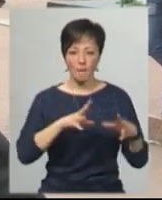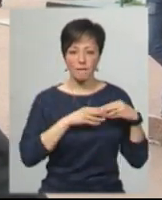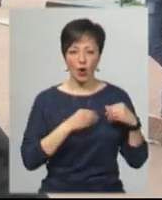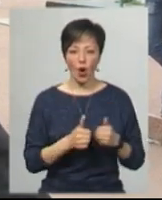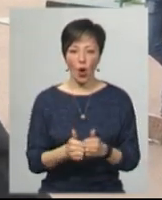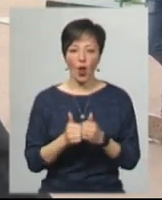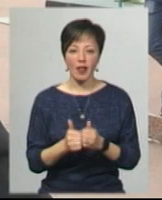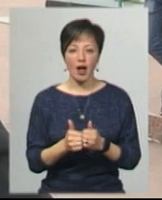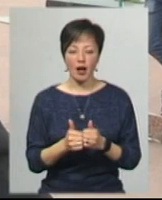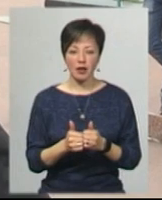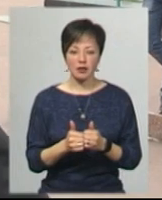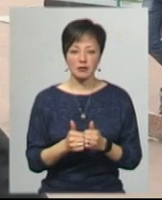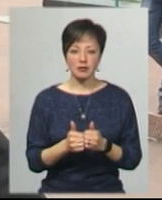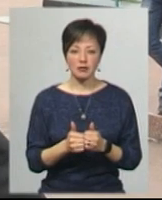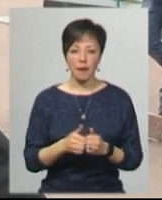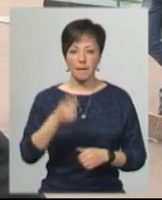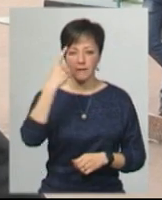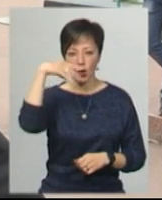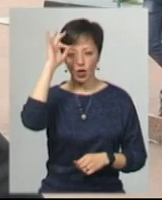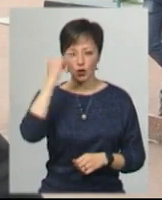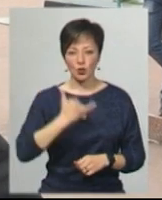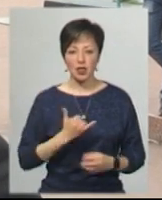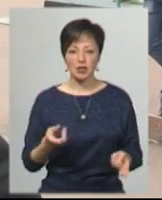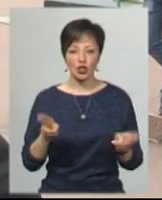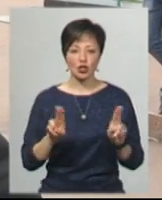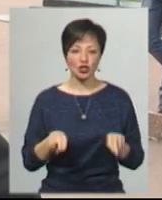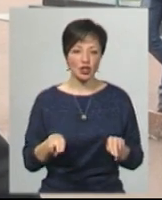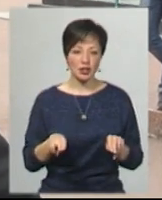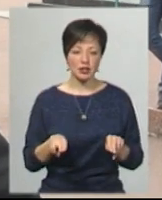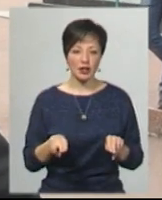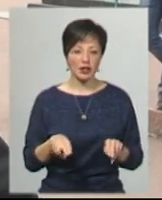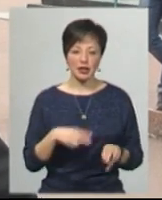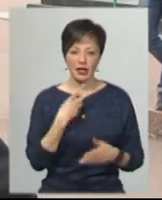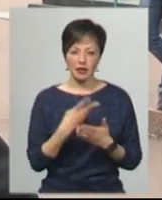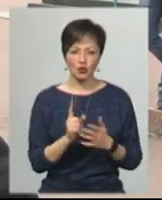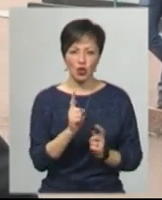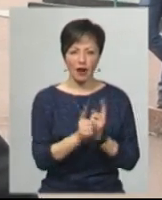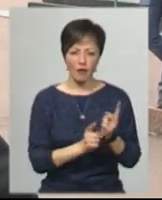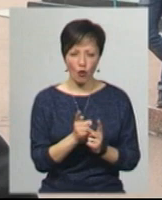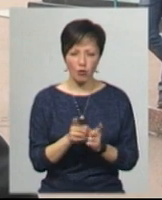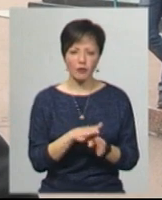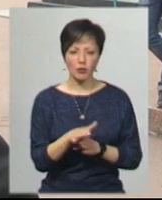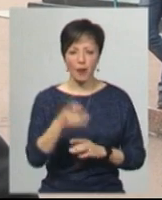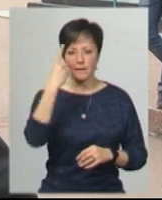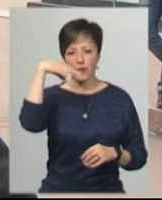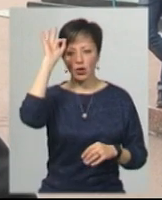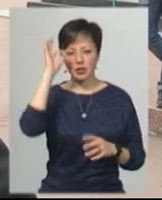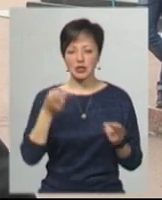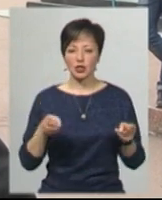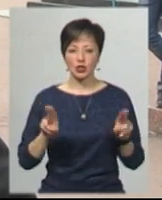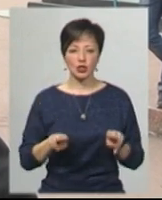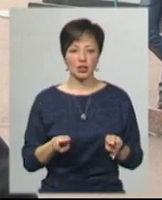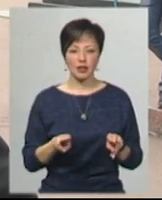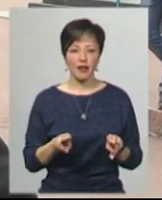-побратимів, поліція в нас залишилася, не зважаючи на те, що пройшли реформи, але поліція в нас залишилася не